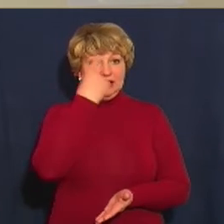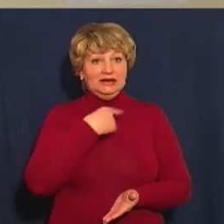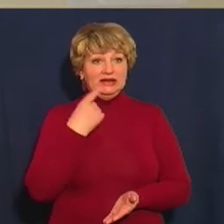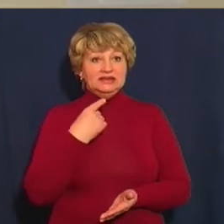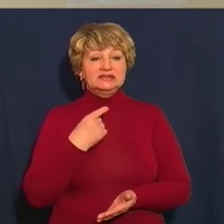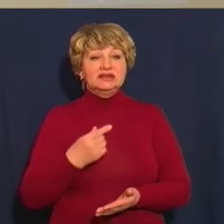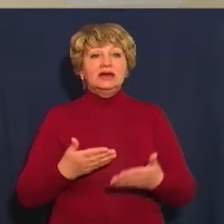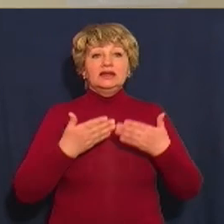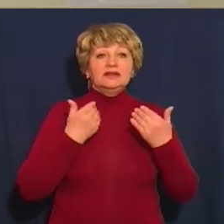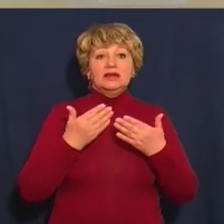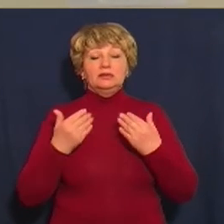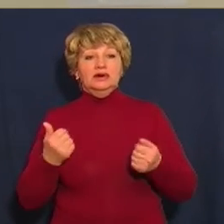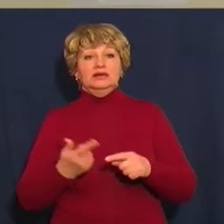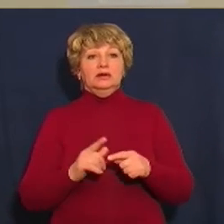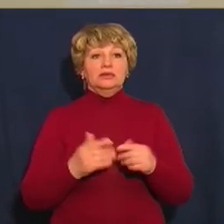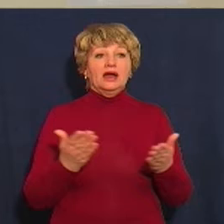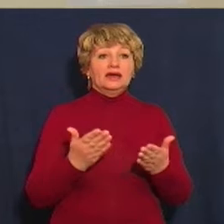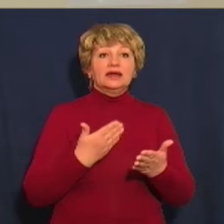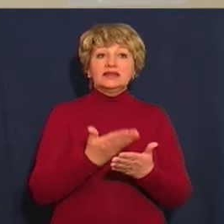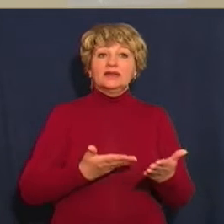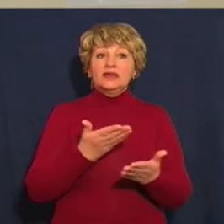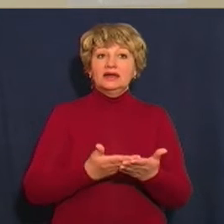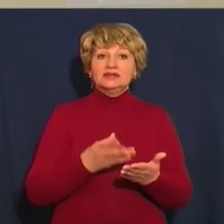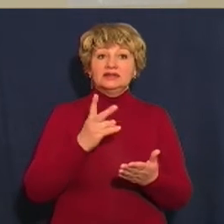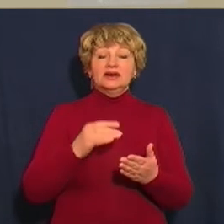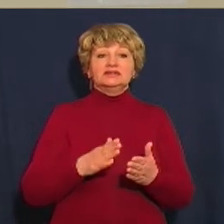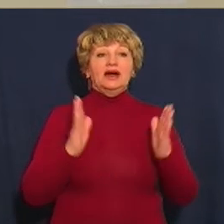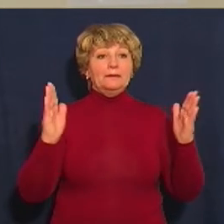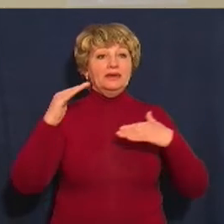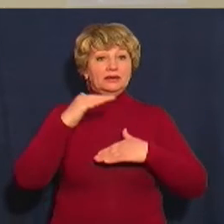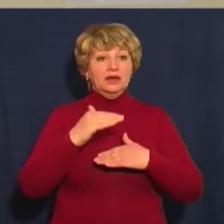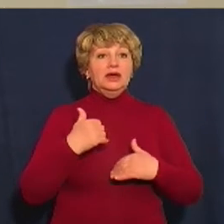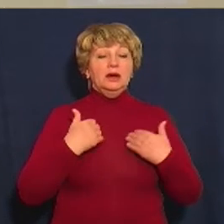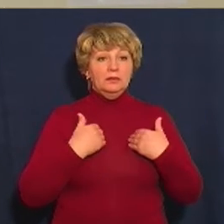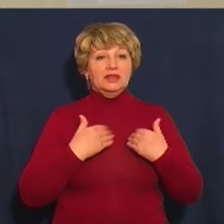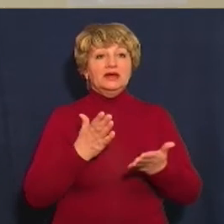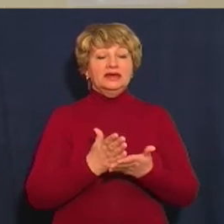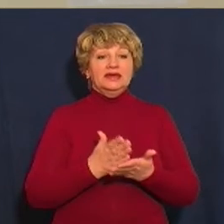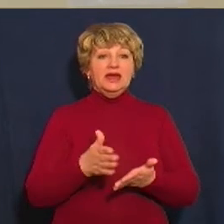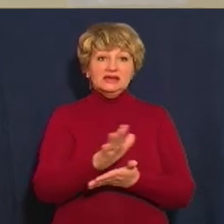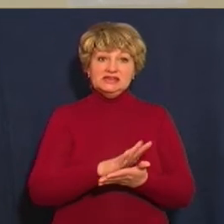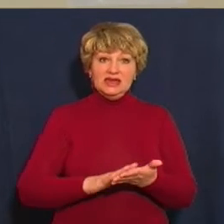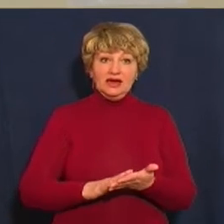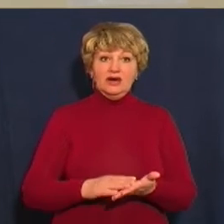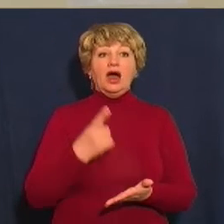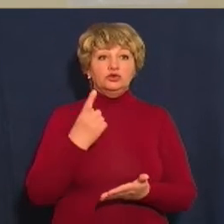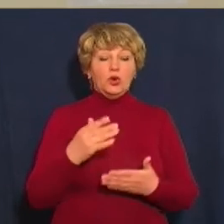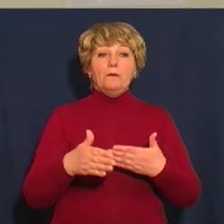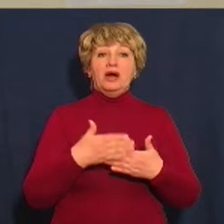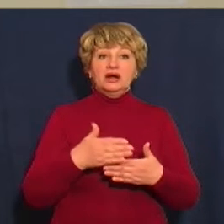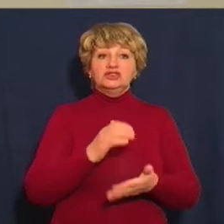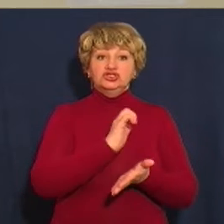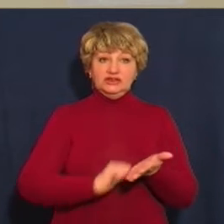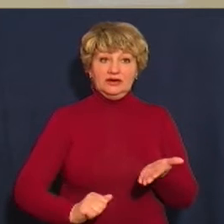даних на агітаційній продукції, не більше це на білбордах. Ми маємо, принаймні, з тих заяв, які залишали опора, принаймні, одне покарання, штраф